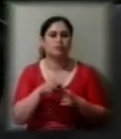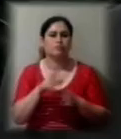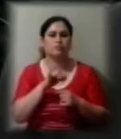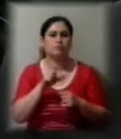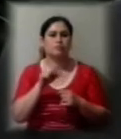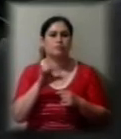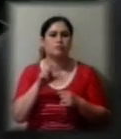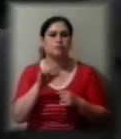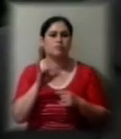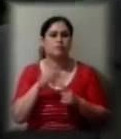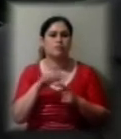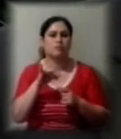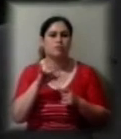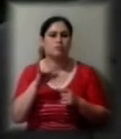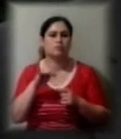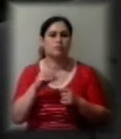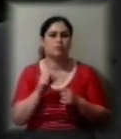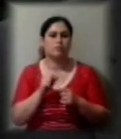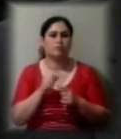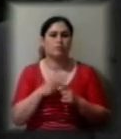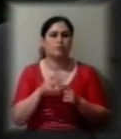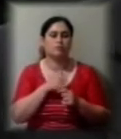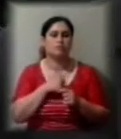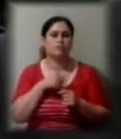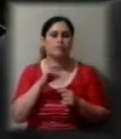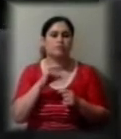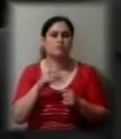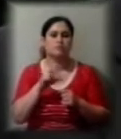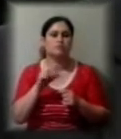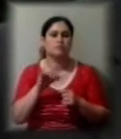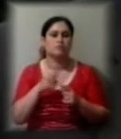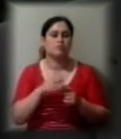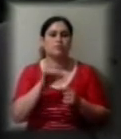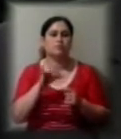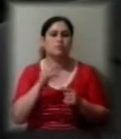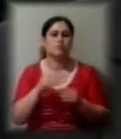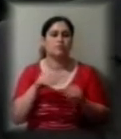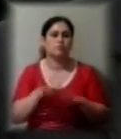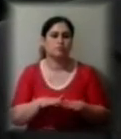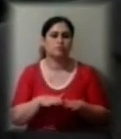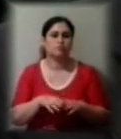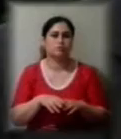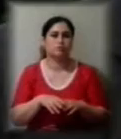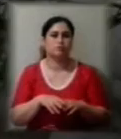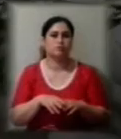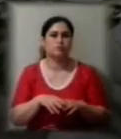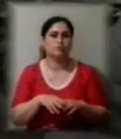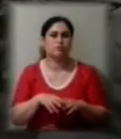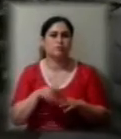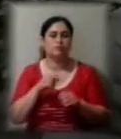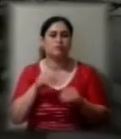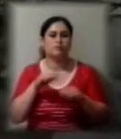альтернативою, а саме внесення застави. На підставі якого рішення? Ні. Ні, на підставі рішення суду.